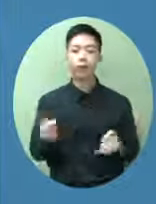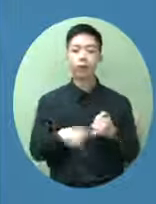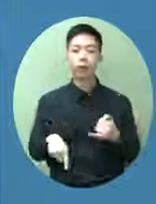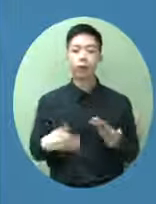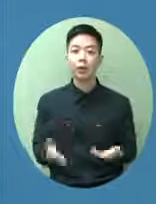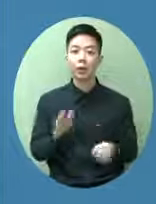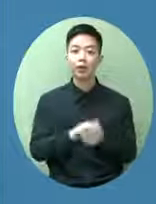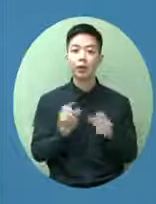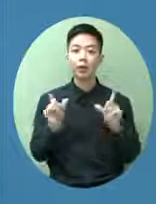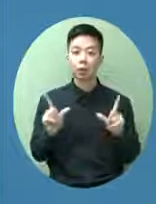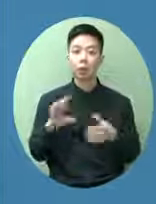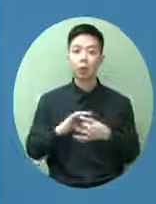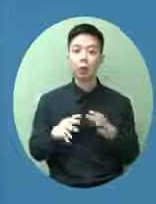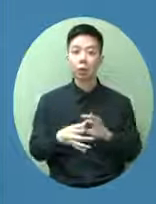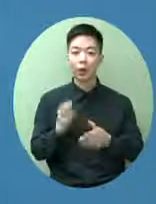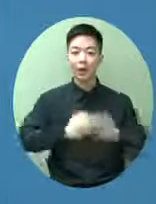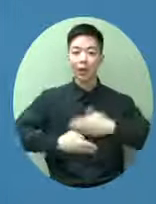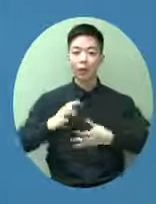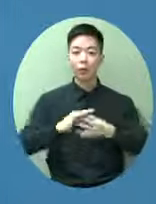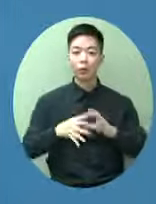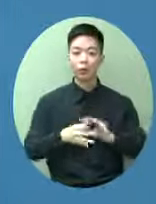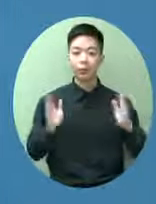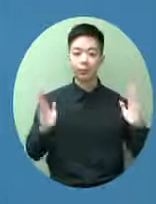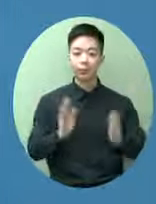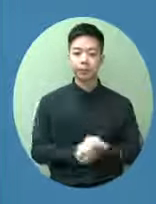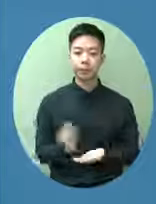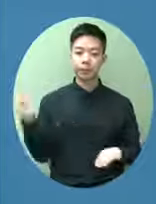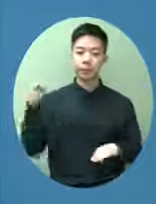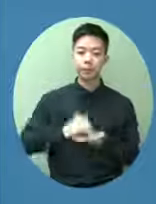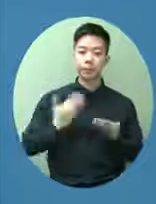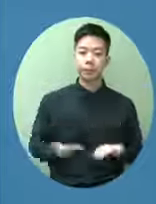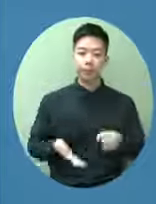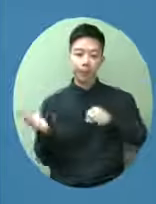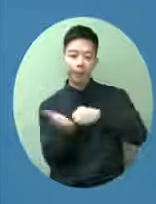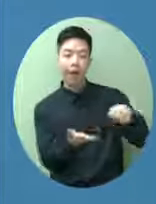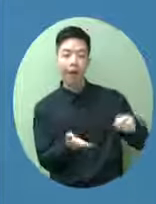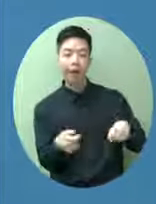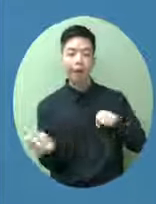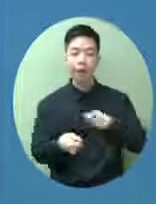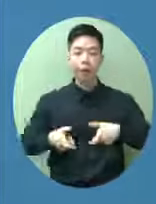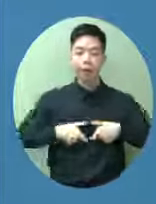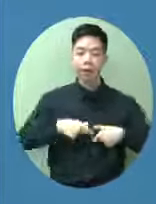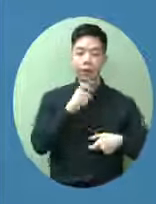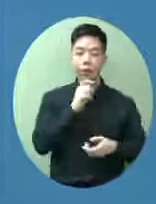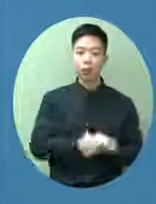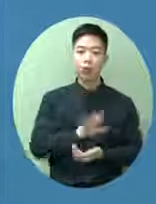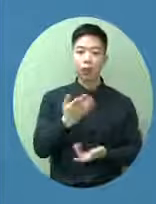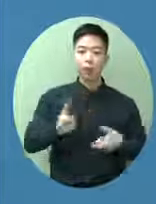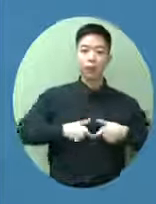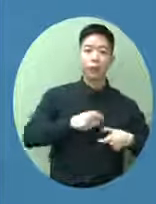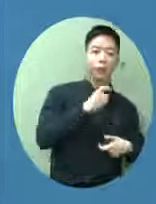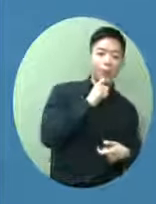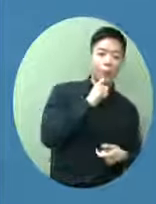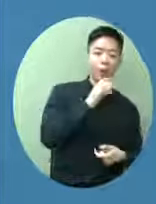運殘奧會的期間到目前為止我們在乒乓地獲得一個銅牌但是無論獲得獎牌與否